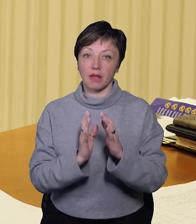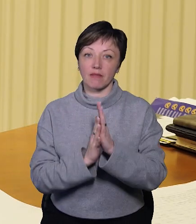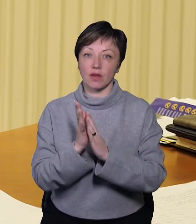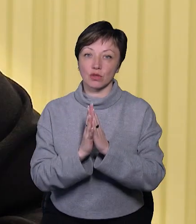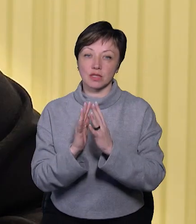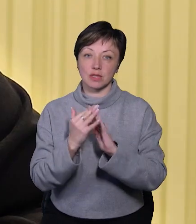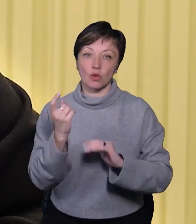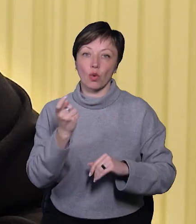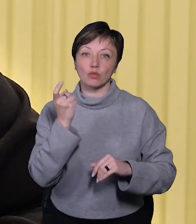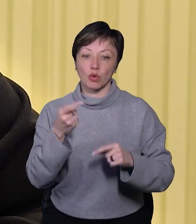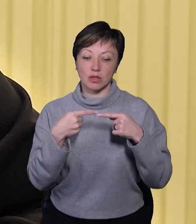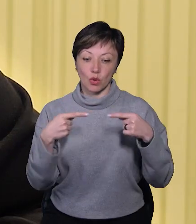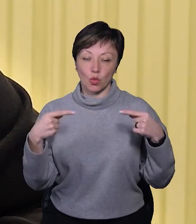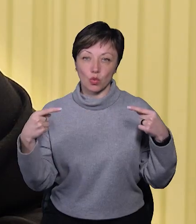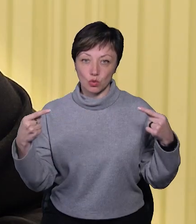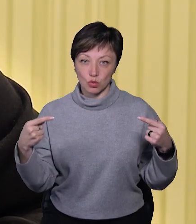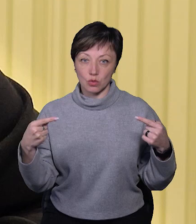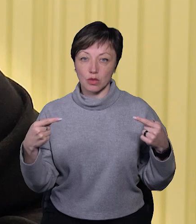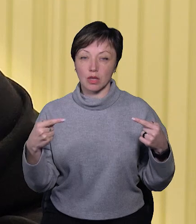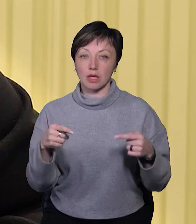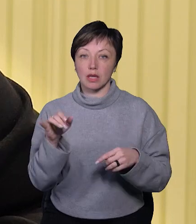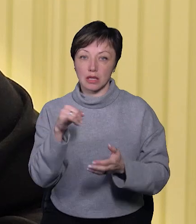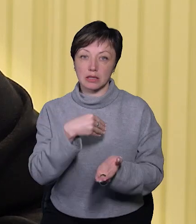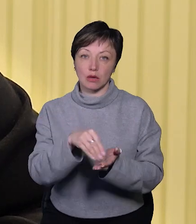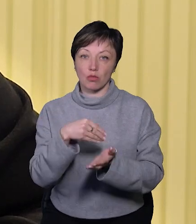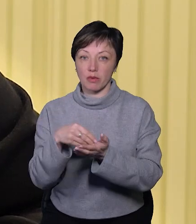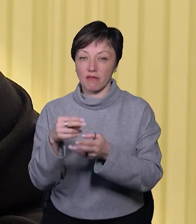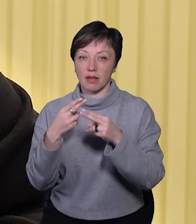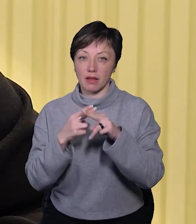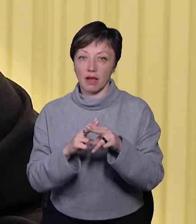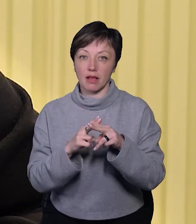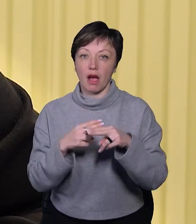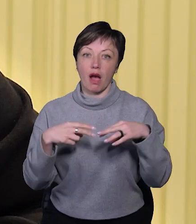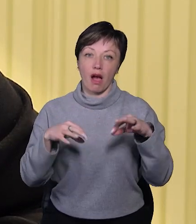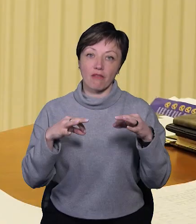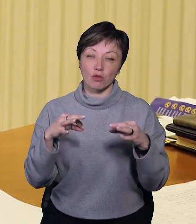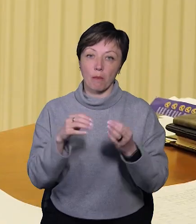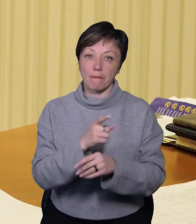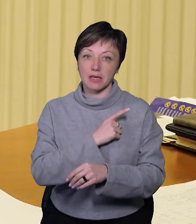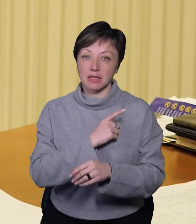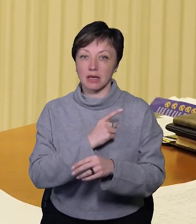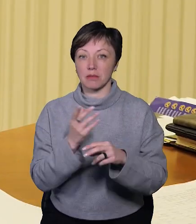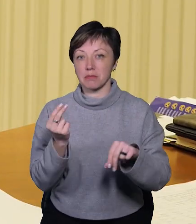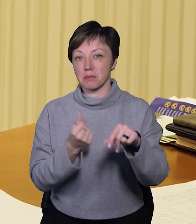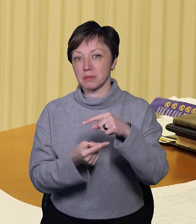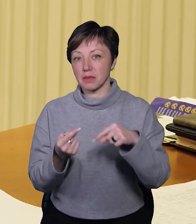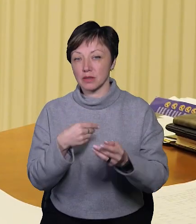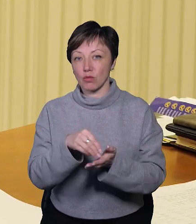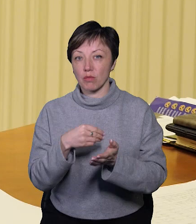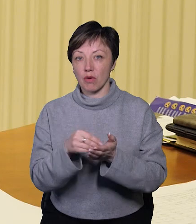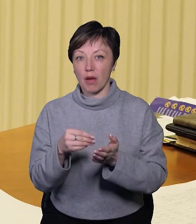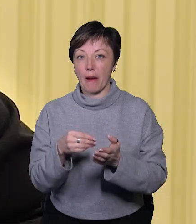сільськогосподарської культур беруть, ну і закупівля техніки. Автомайстерня є в нас, підприємці, які закупують